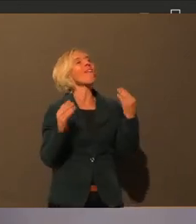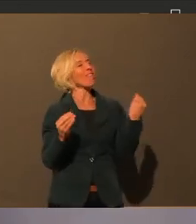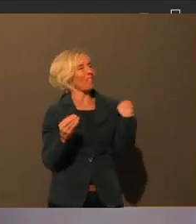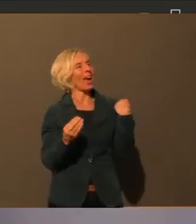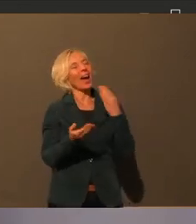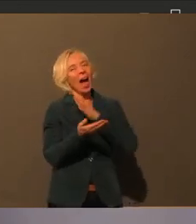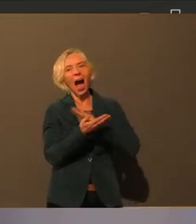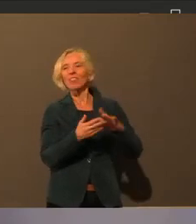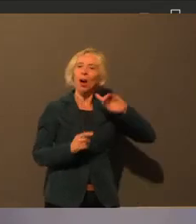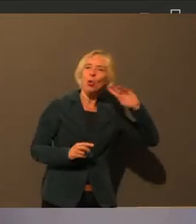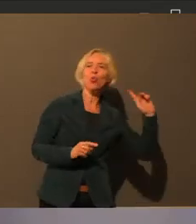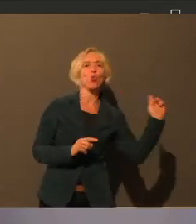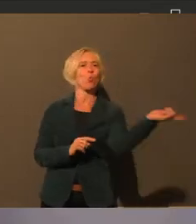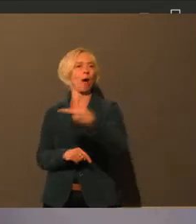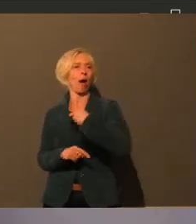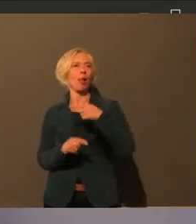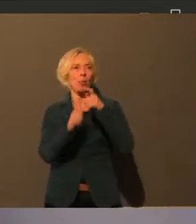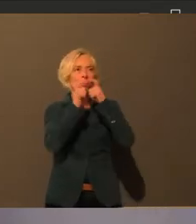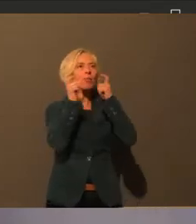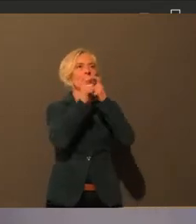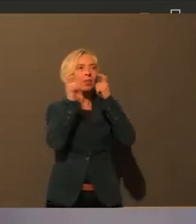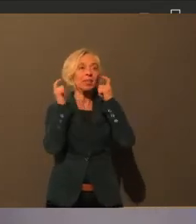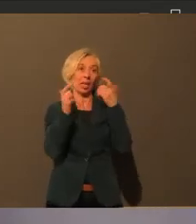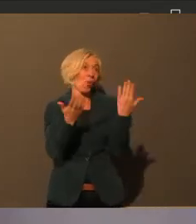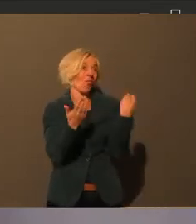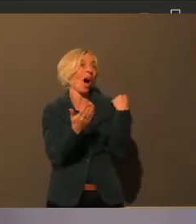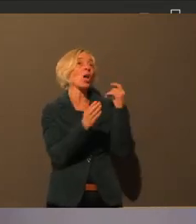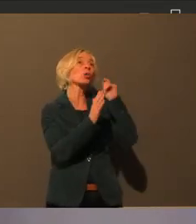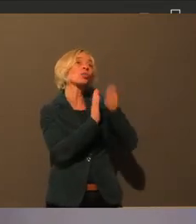und da hat das Verwaltungsgericht gesagt, nö, ist nicht.